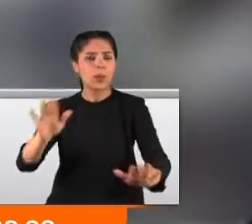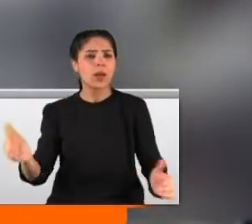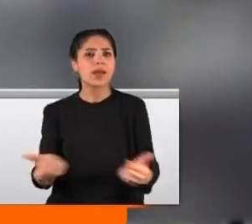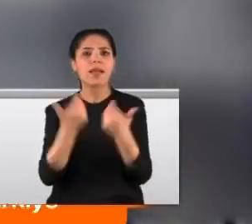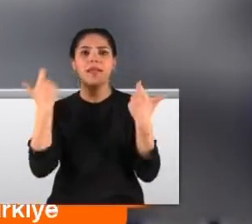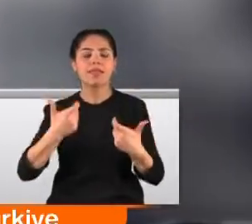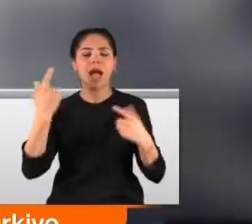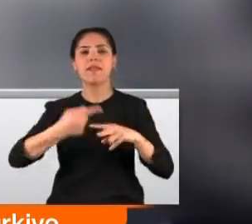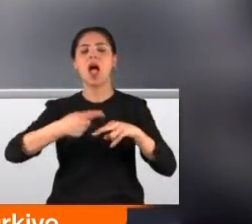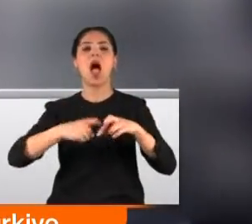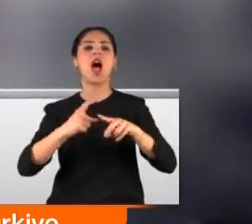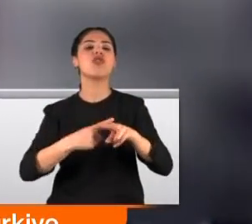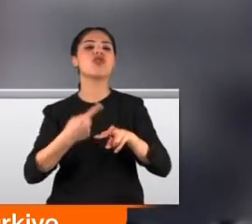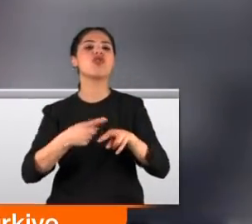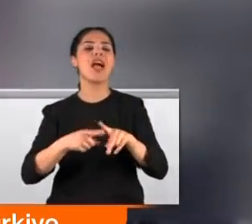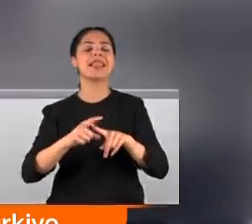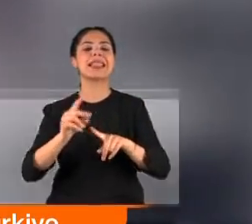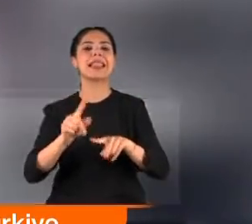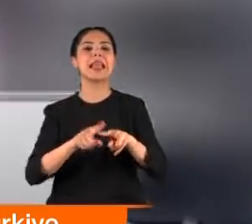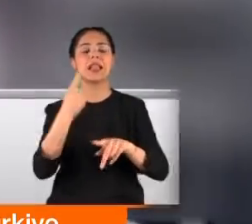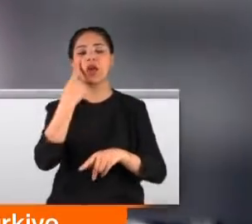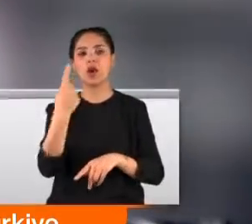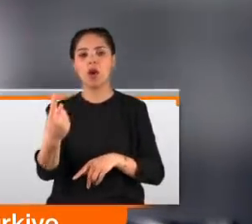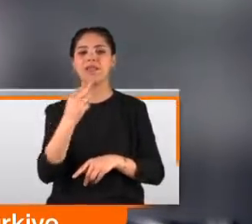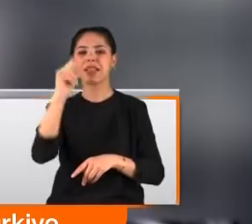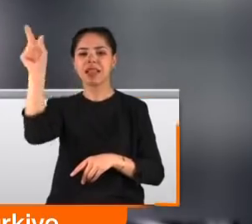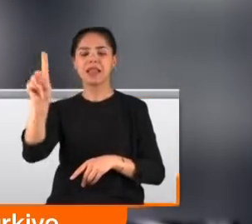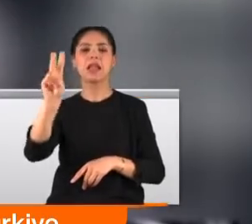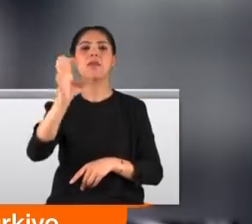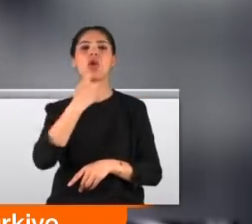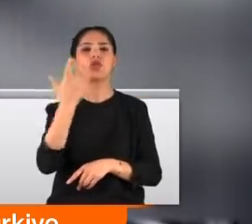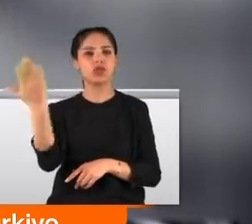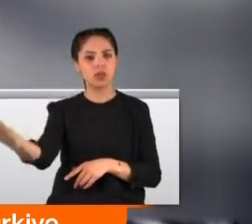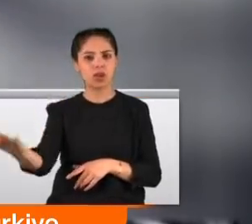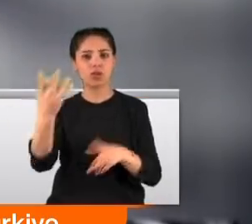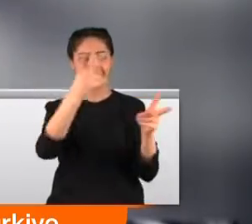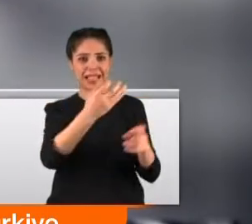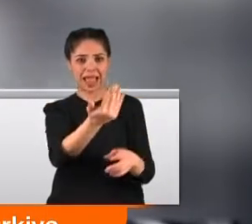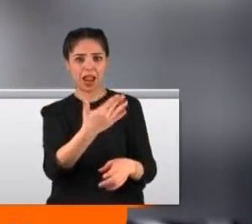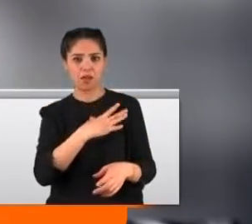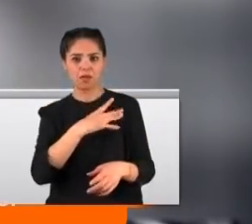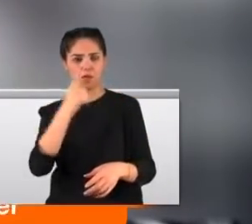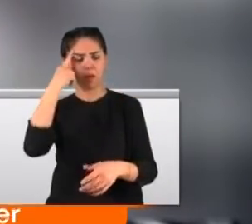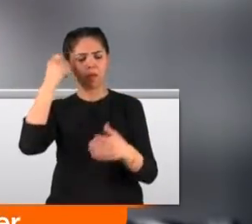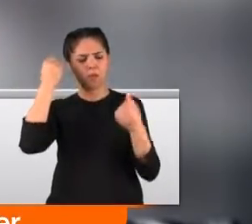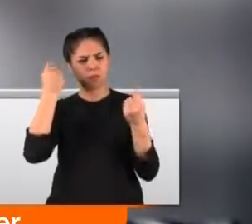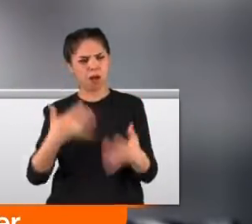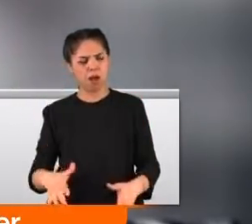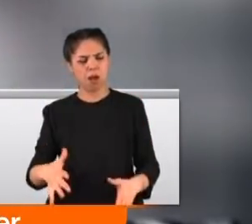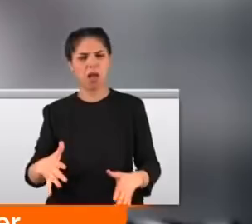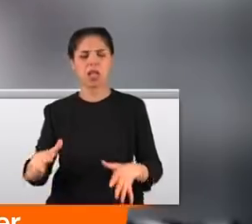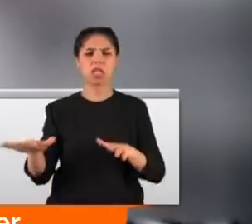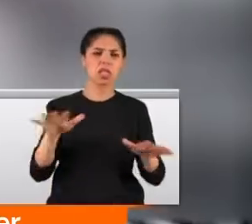kazanın adresi Arjantin. 24 yaşındaki Candela metro istasyonunda yürüyordu. Tren tam perona yanaşırken tansiyonu düştü ve